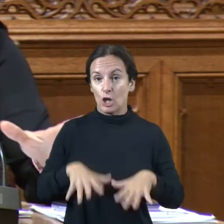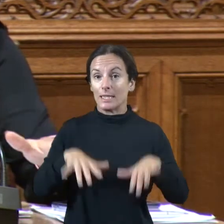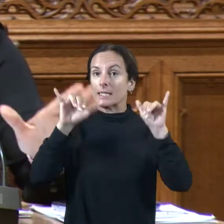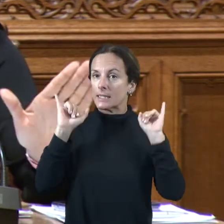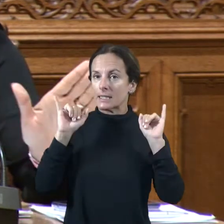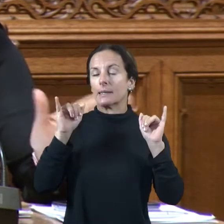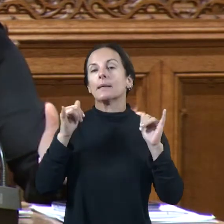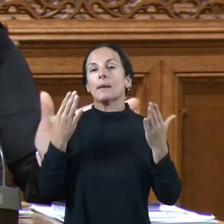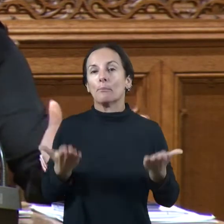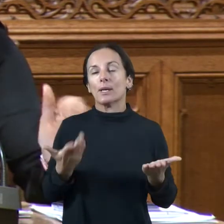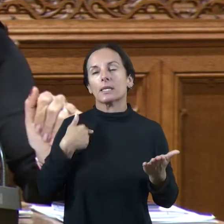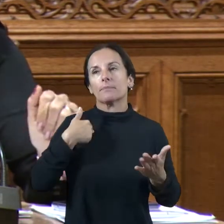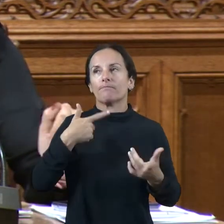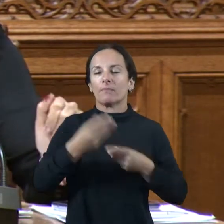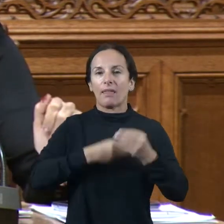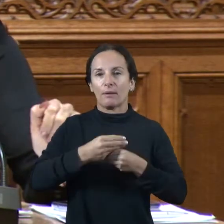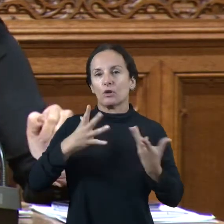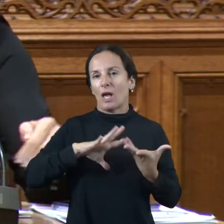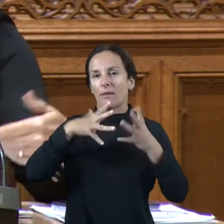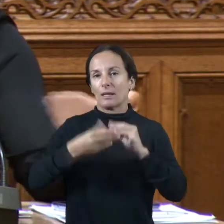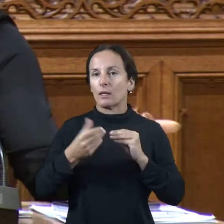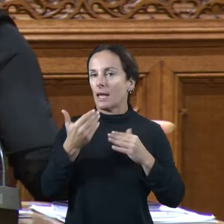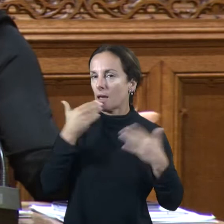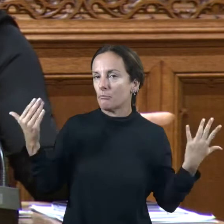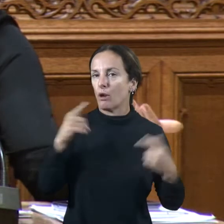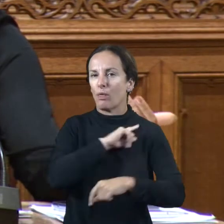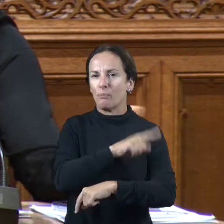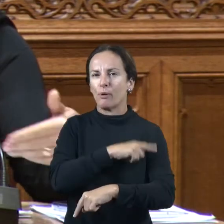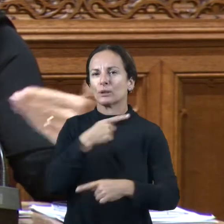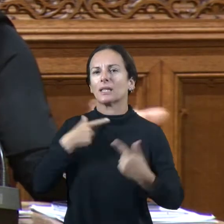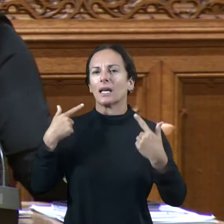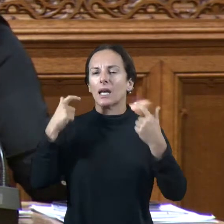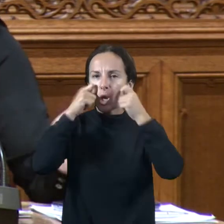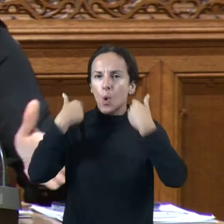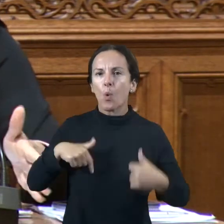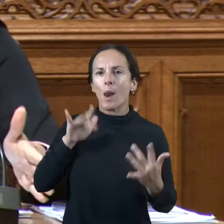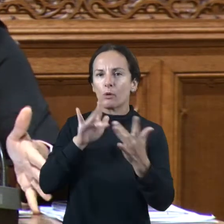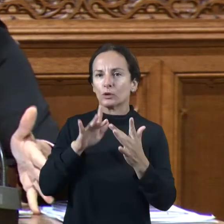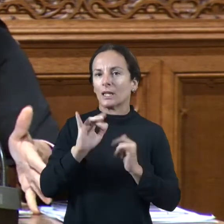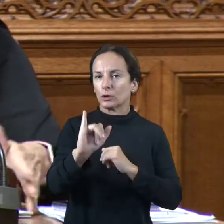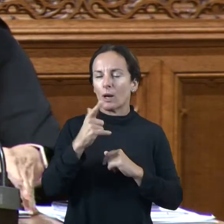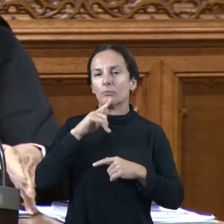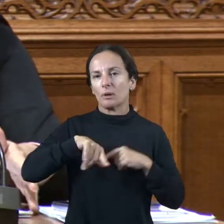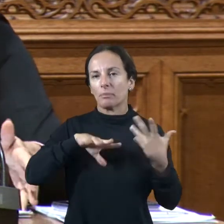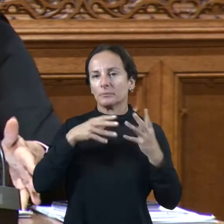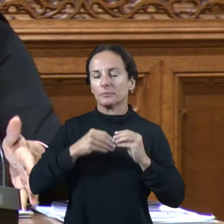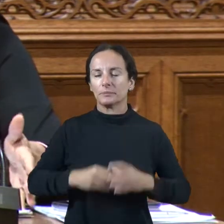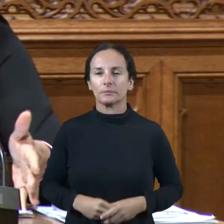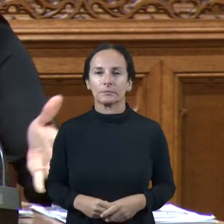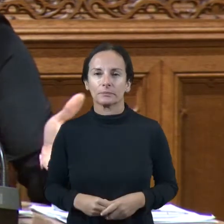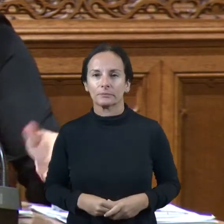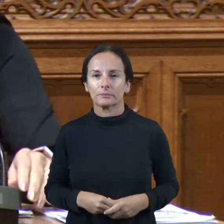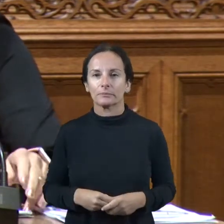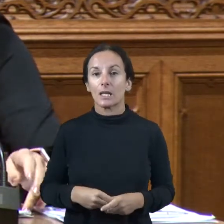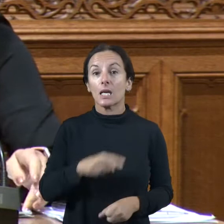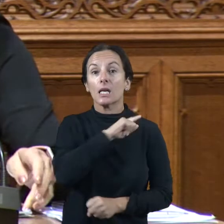puntuals amb els esports de contacte i els esports individual no tenen cap problema per tant, continuaríem fent les seves jornades puntuals. Amb l